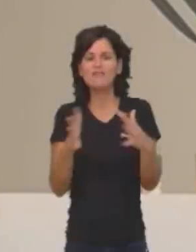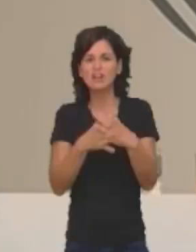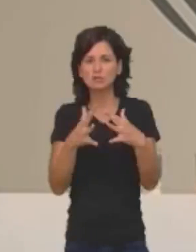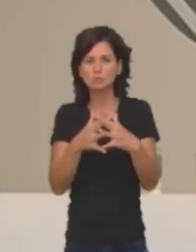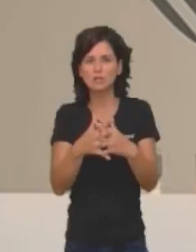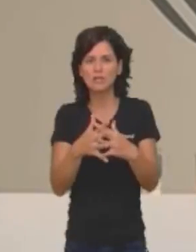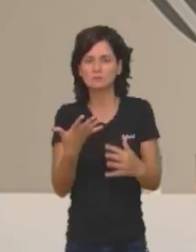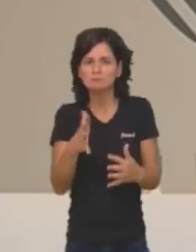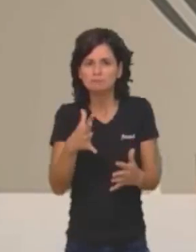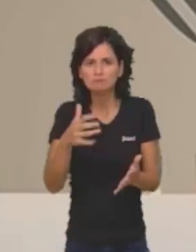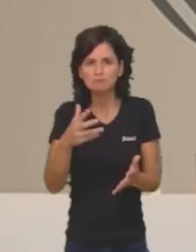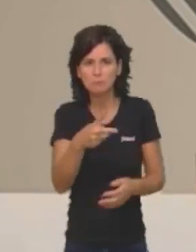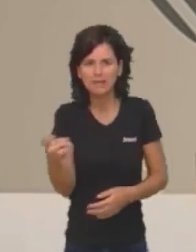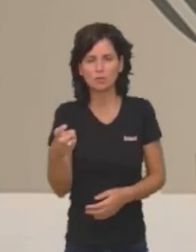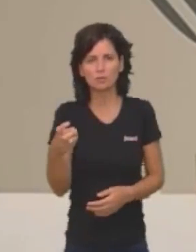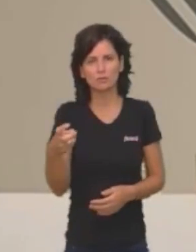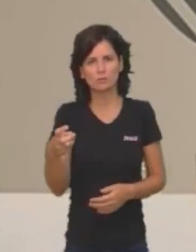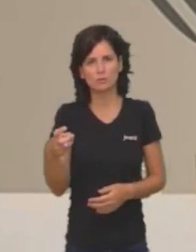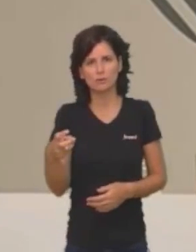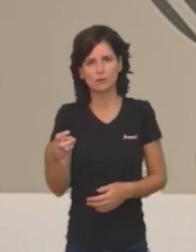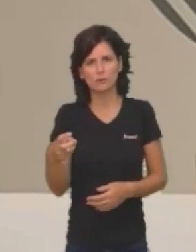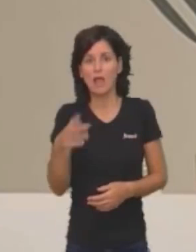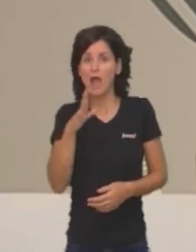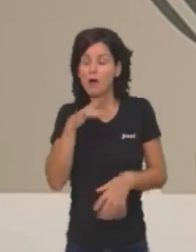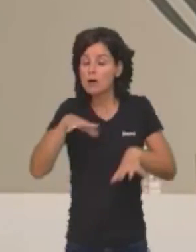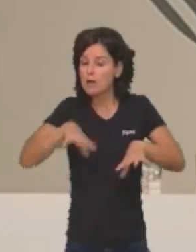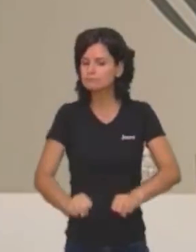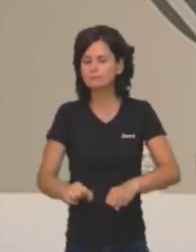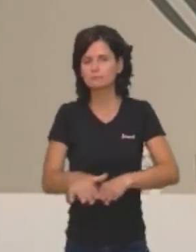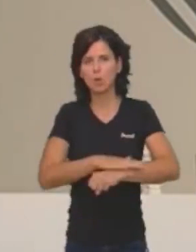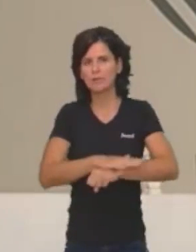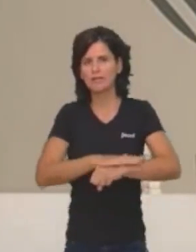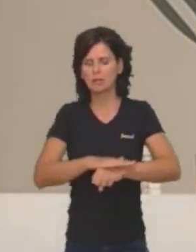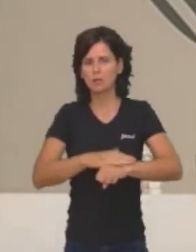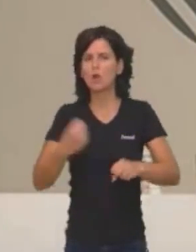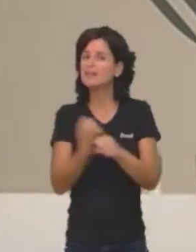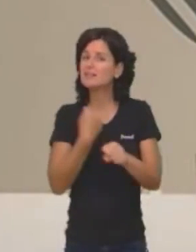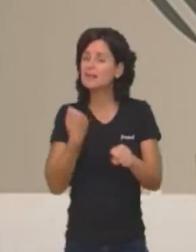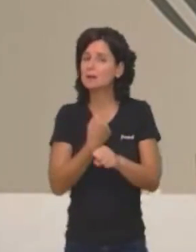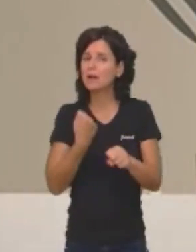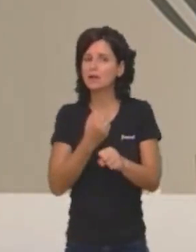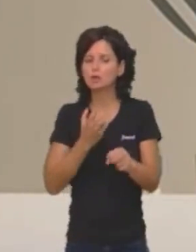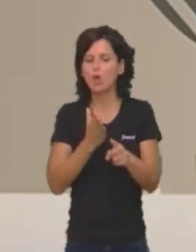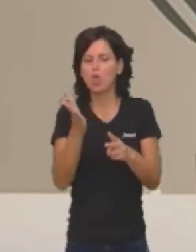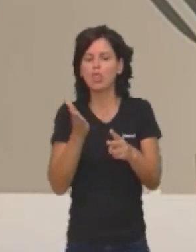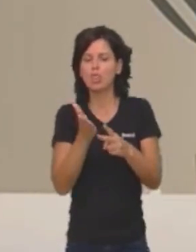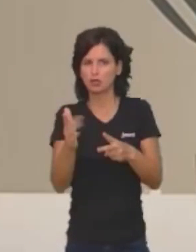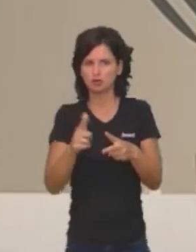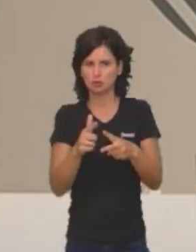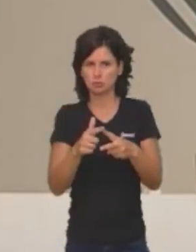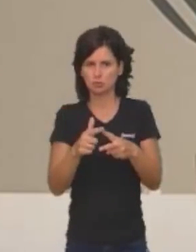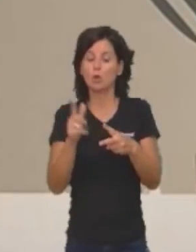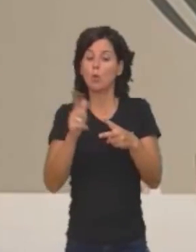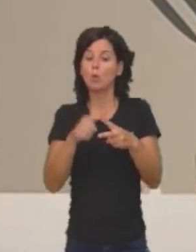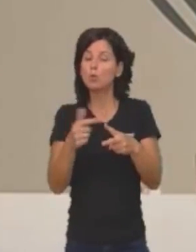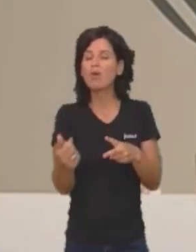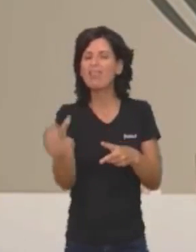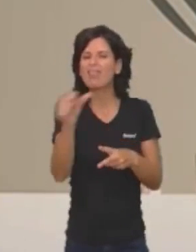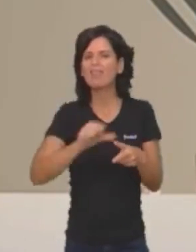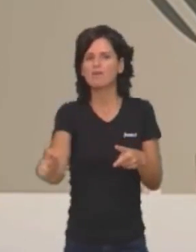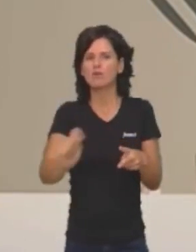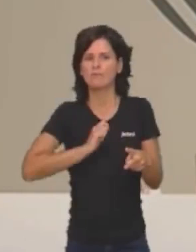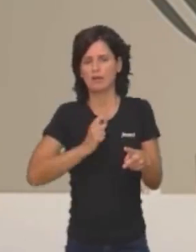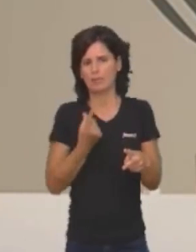I nosaltres estem treballant per dues coses fonamentals. Una, que tornen fins a l'últim cèntim que han fortat.